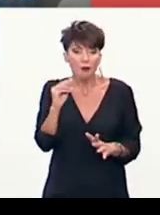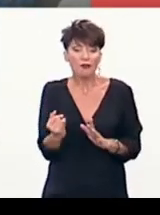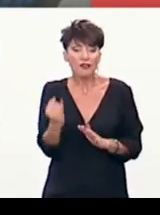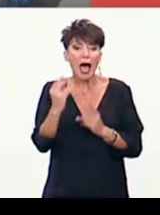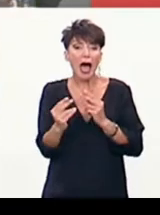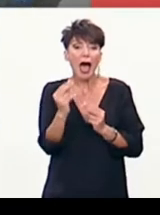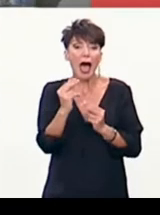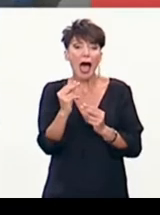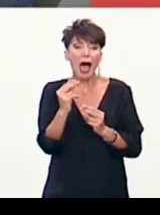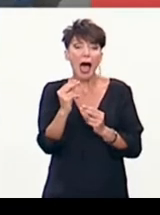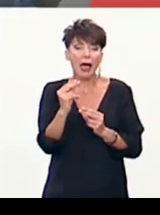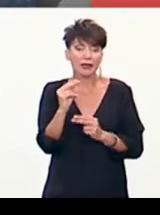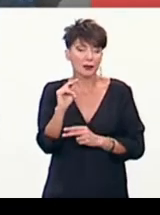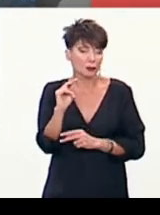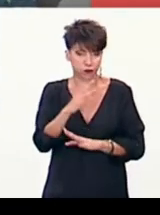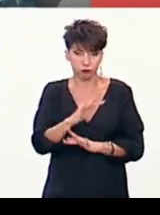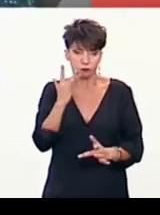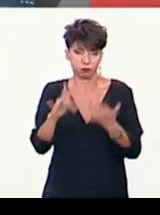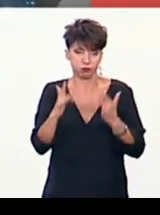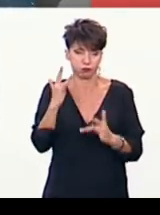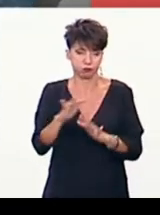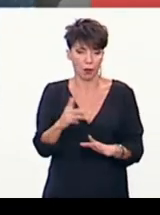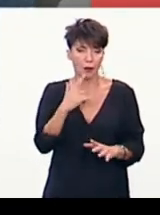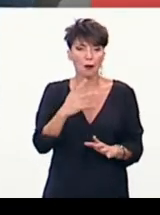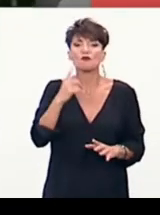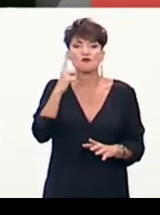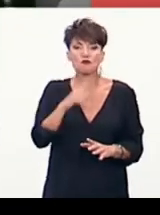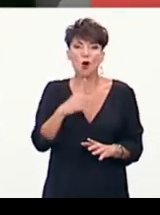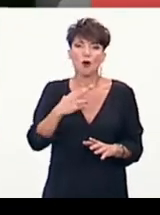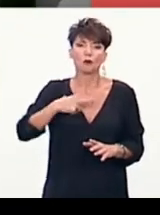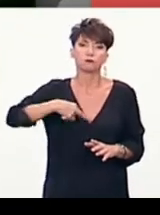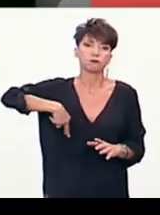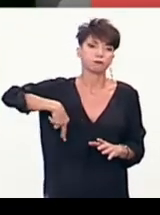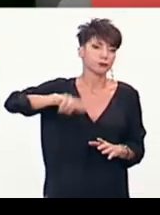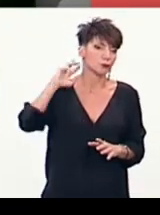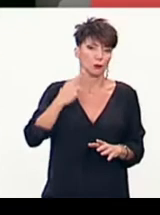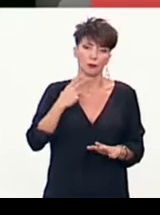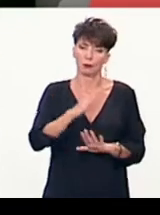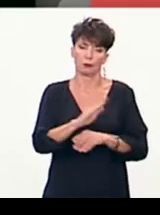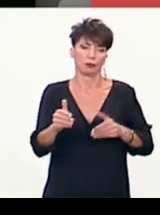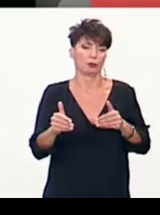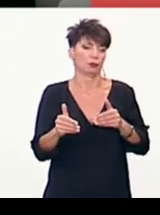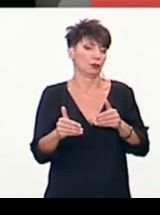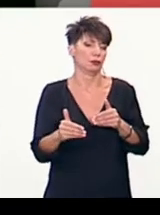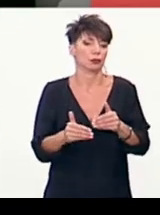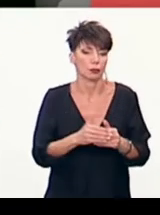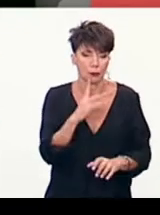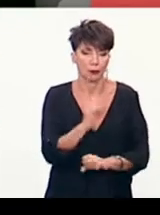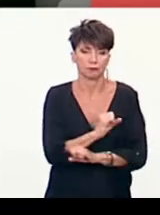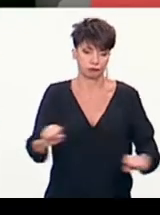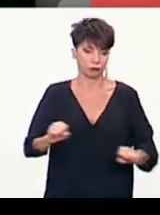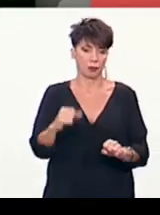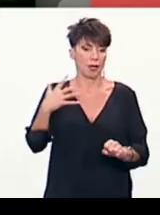αντιπολίτευσης. Στο πλευρό τους, η πλειοψηφία της ελληνικής ομογένειας. Έχουμε φτάσει στο παραπέντε για το πρώτο κράσι τεστ.